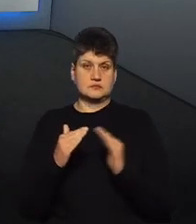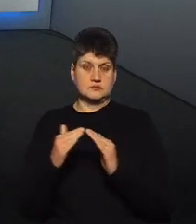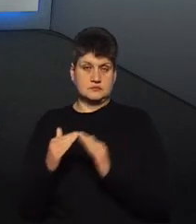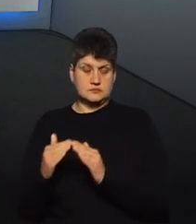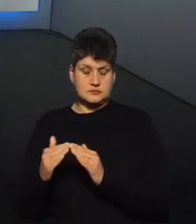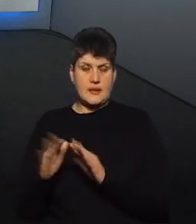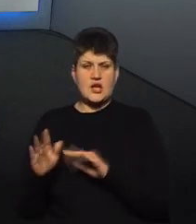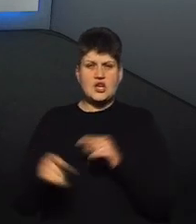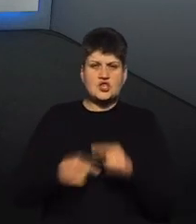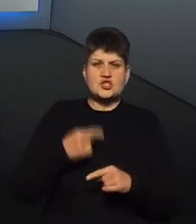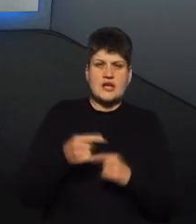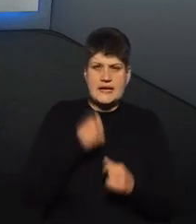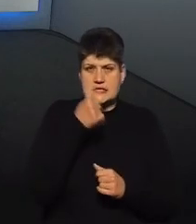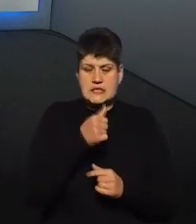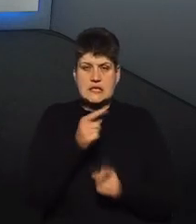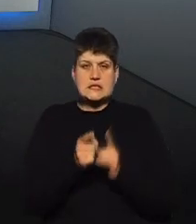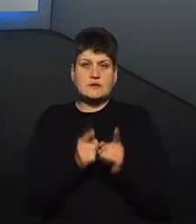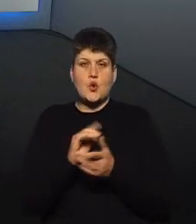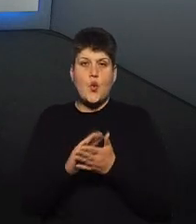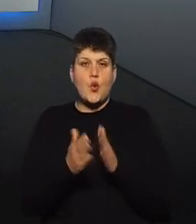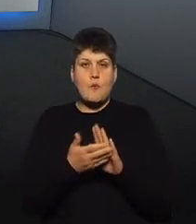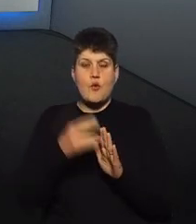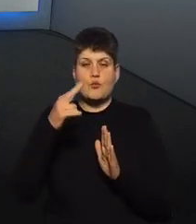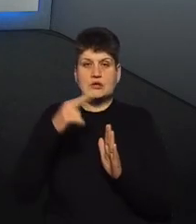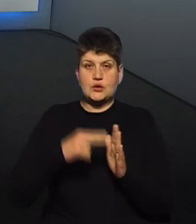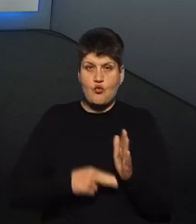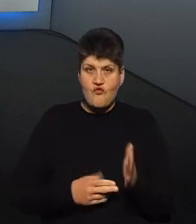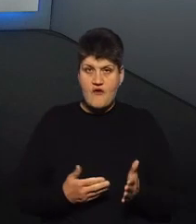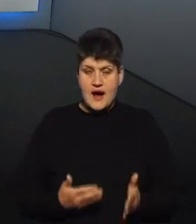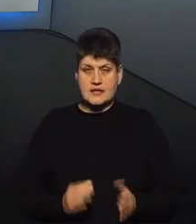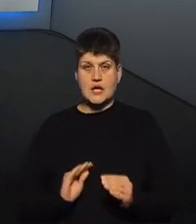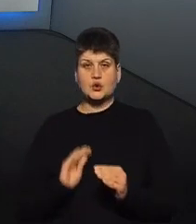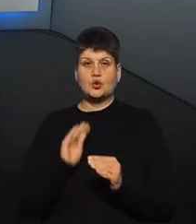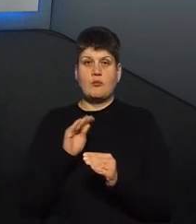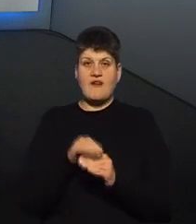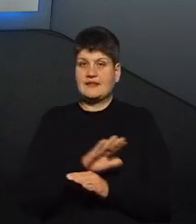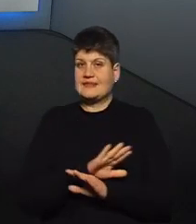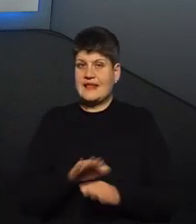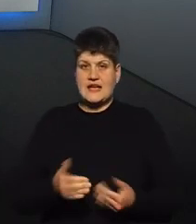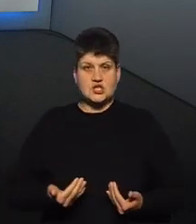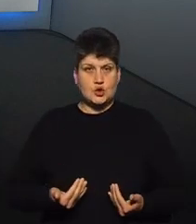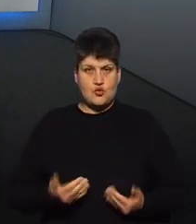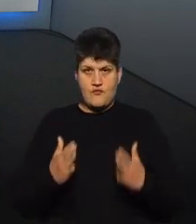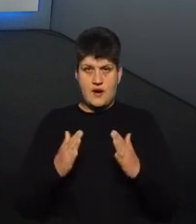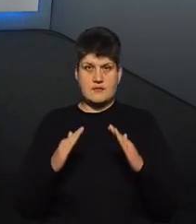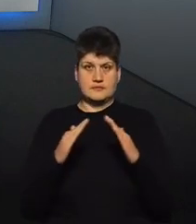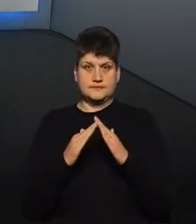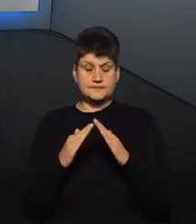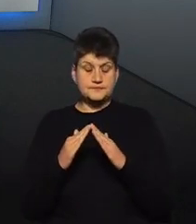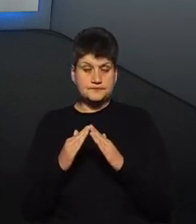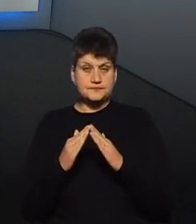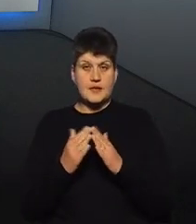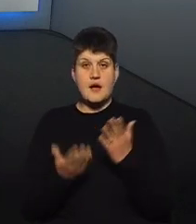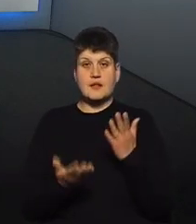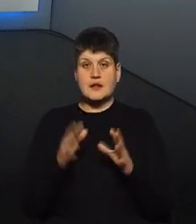змінилися умови оподаткування, додалась нежитлова нерухомість. Однак законодавець